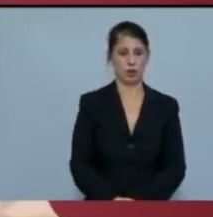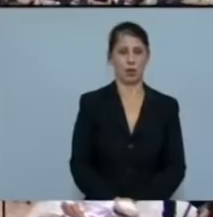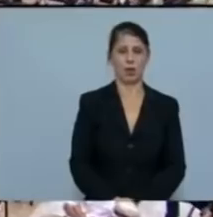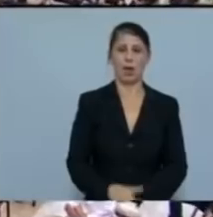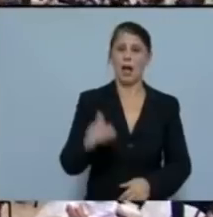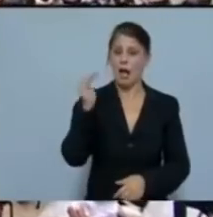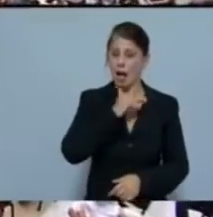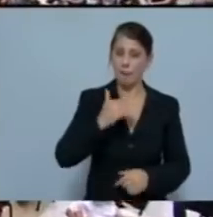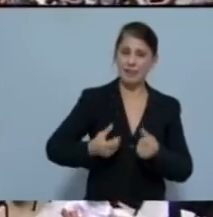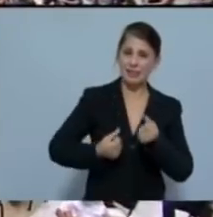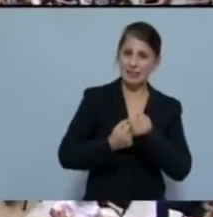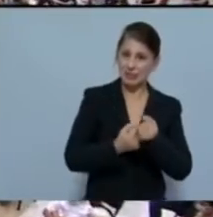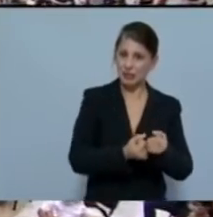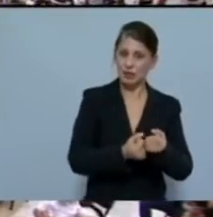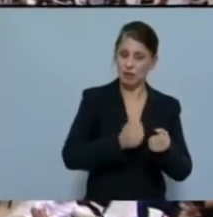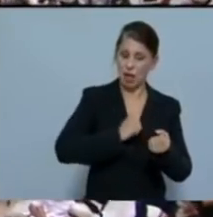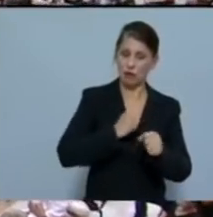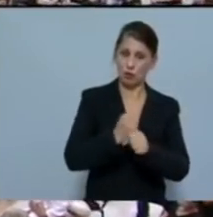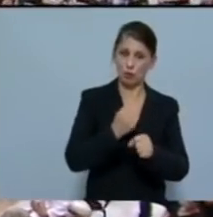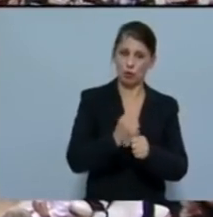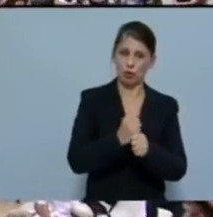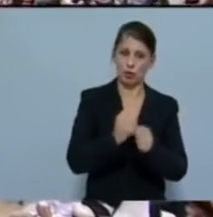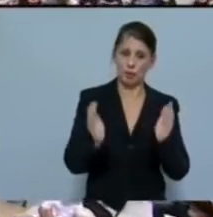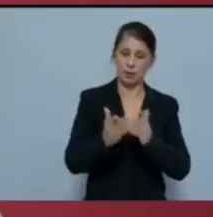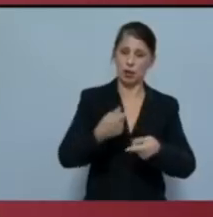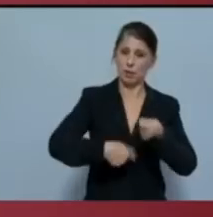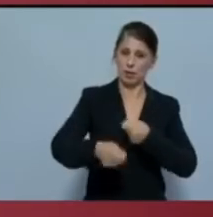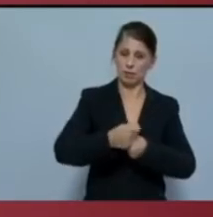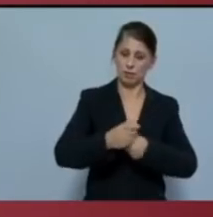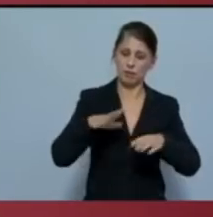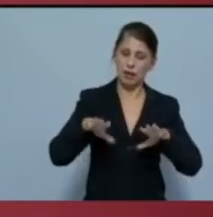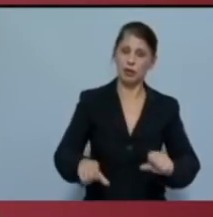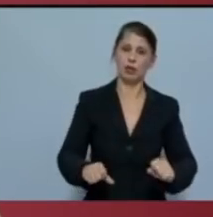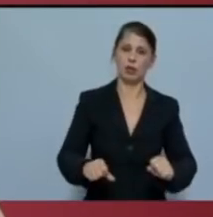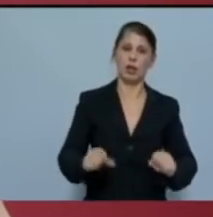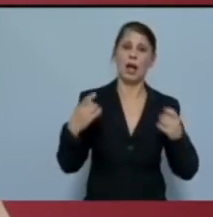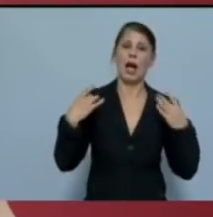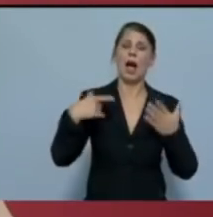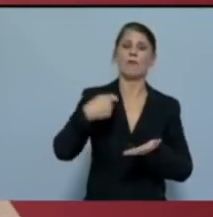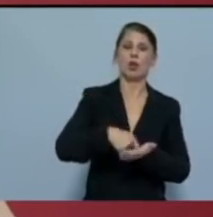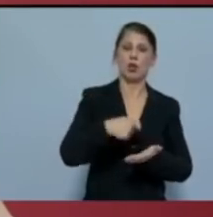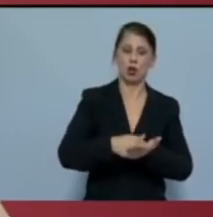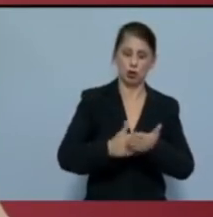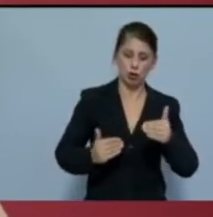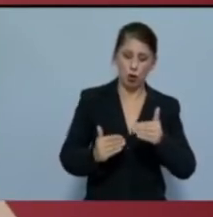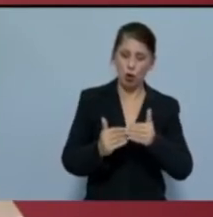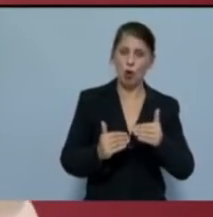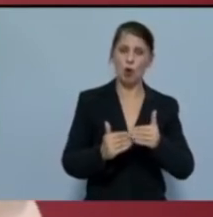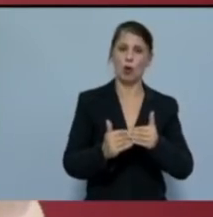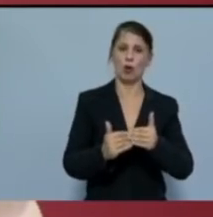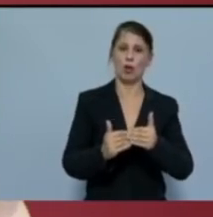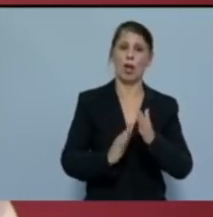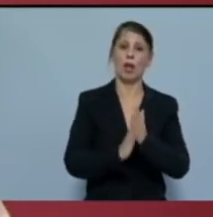στήριξη των αυτοαπασχολουμένων μικροεπιχειρηματιών με κατοχήρωση αφορολόγητου ωρίου στα 12